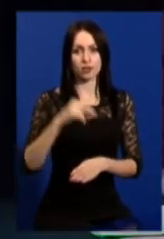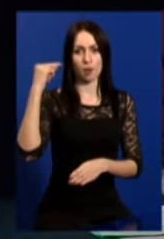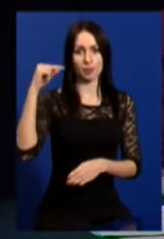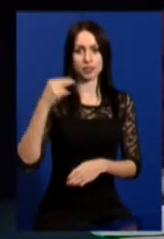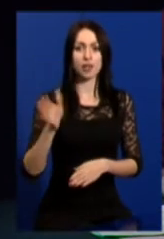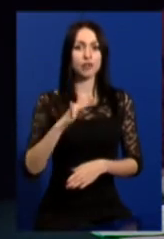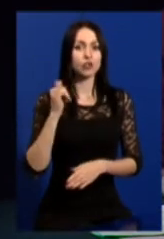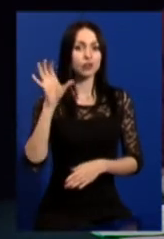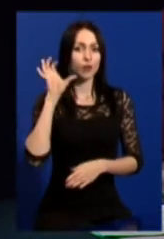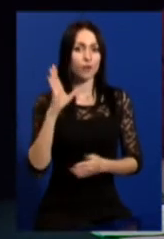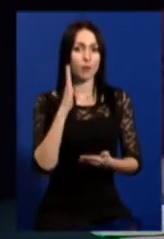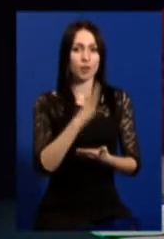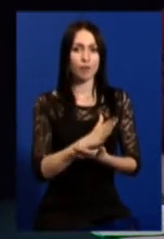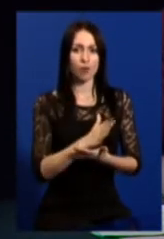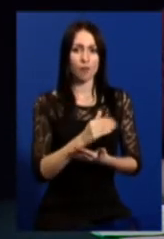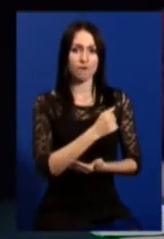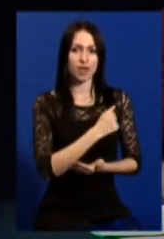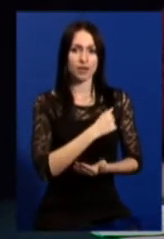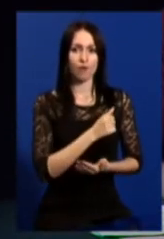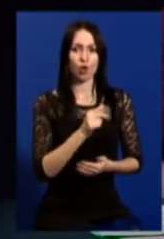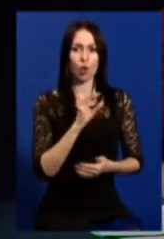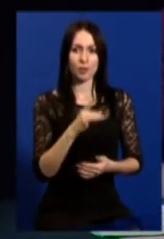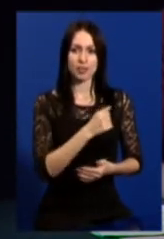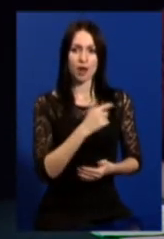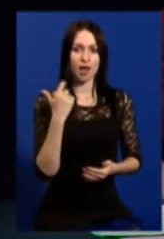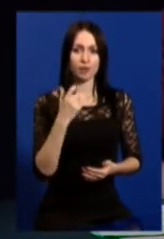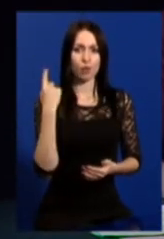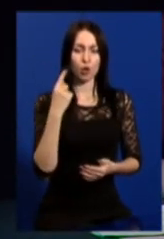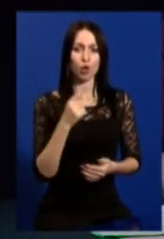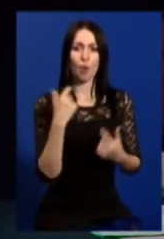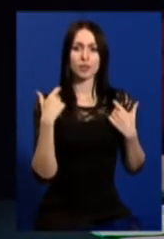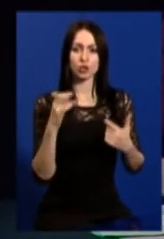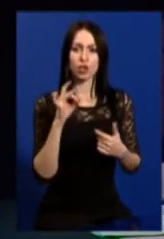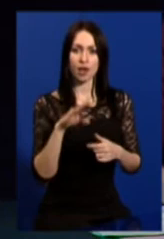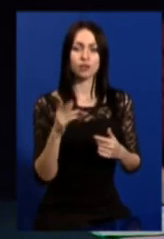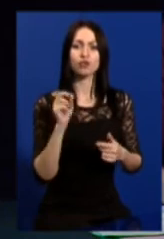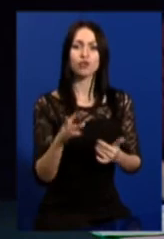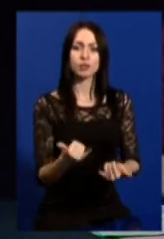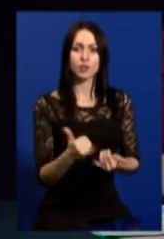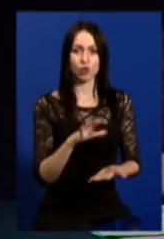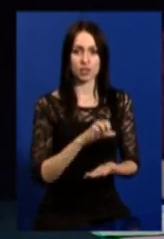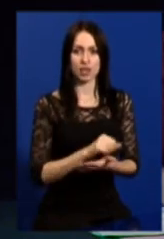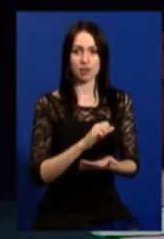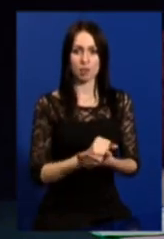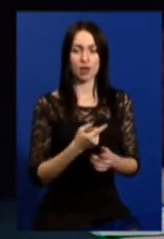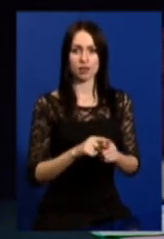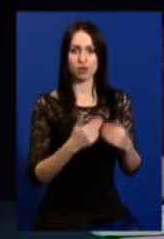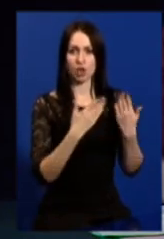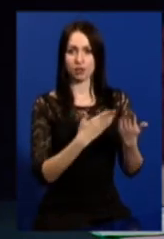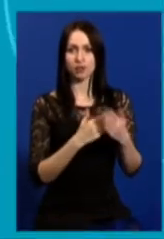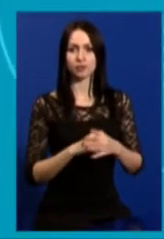Давайте зараз послухаємо пряму мову військового комісару Харківського обласного комісаріату про те, чим сьогодні займається ця структура.